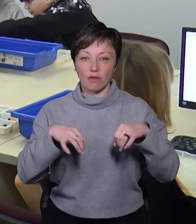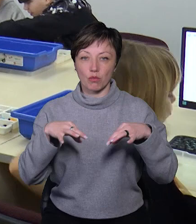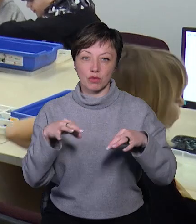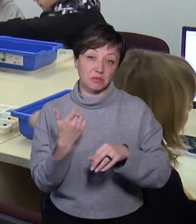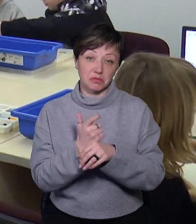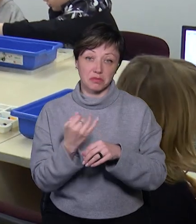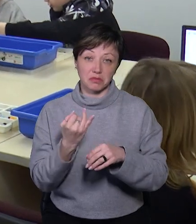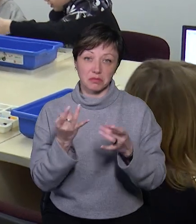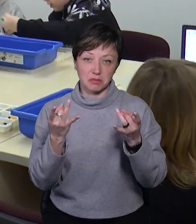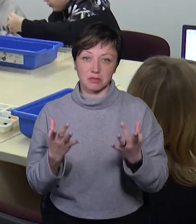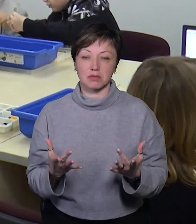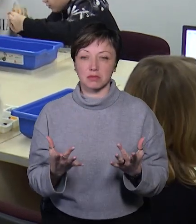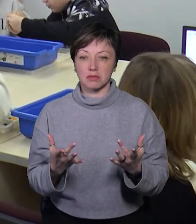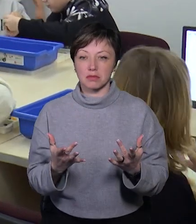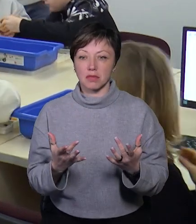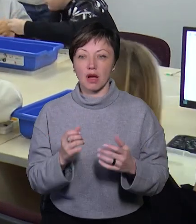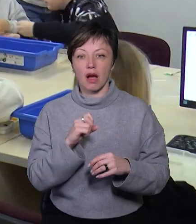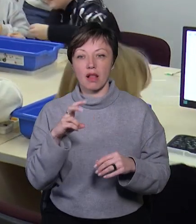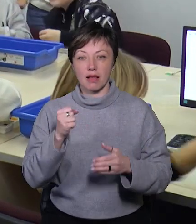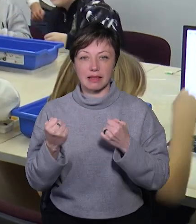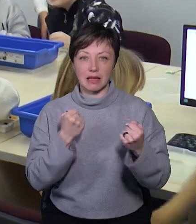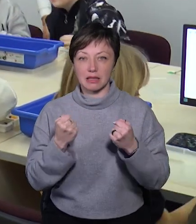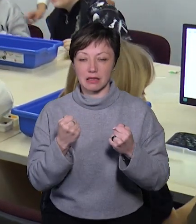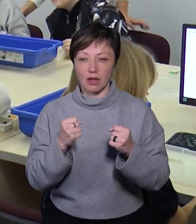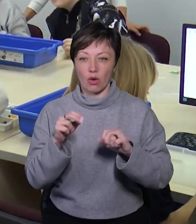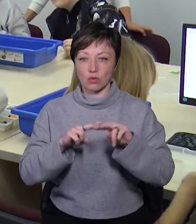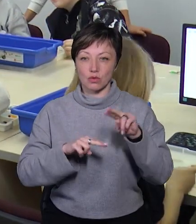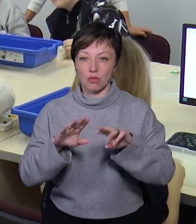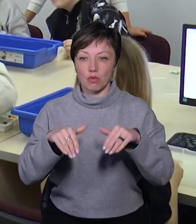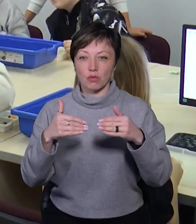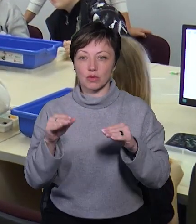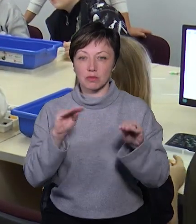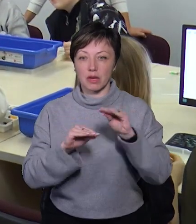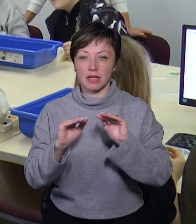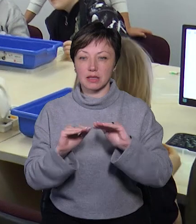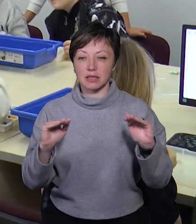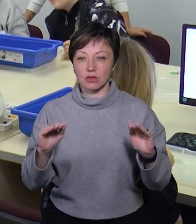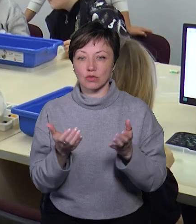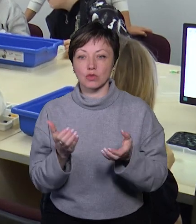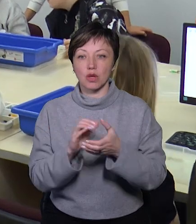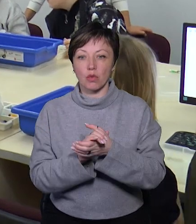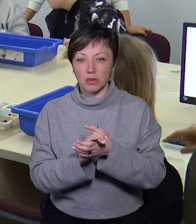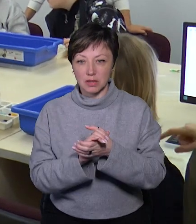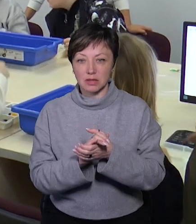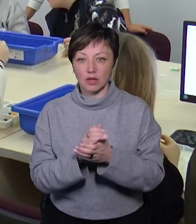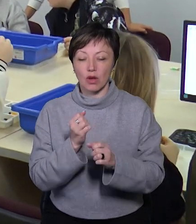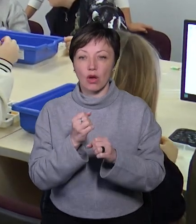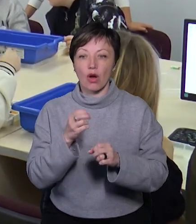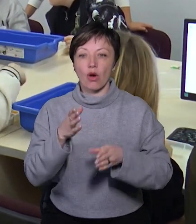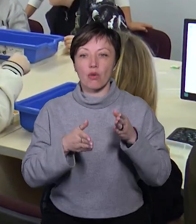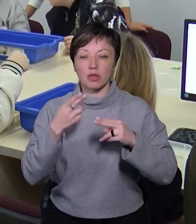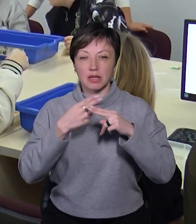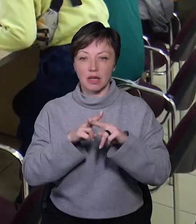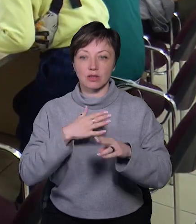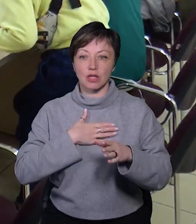Досить цікава і проста, але дуже надійна конструкція, то ми її пропонуємо збирати дітям, щоб ознайомитися із робототехнікою, з